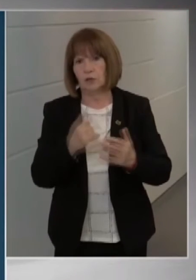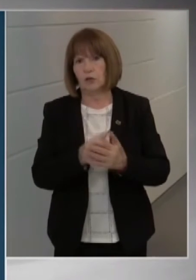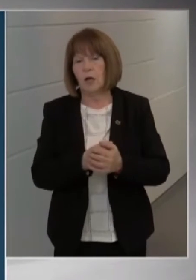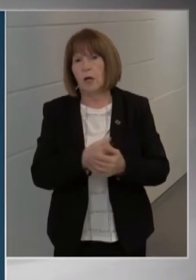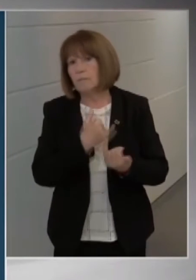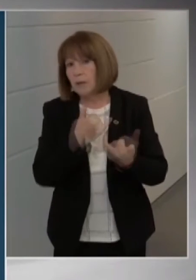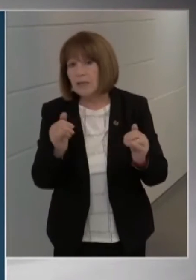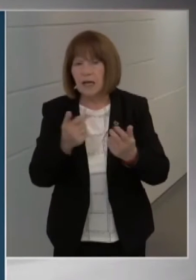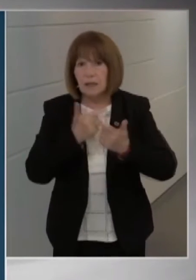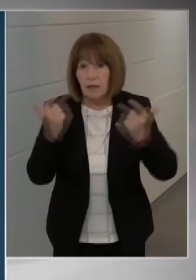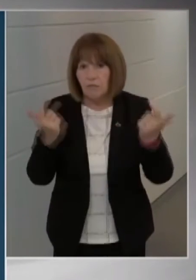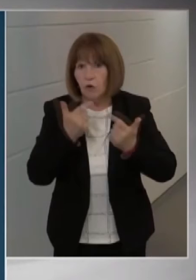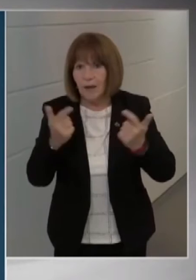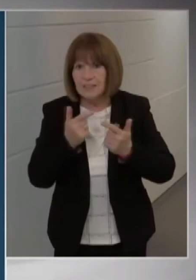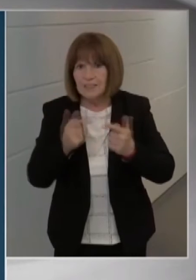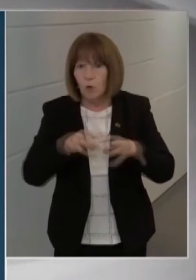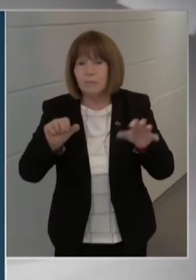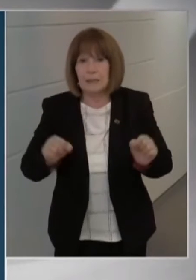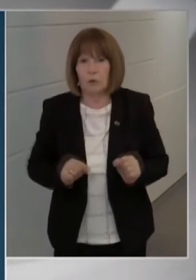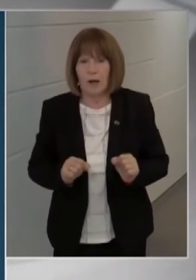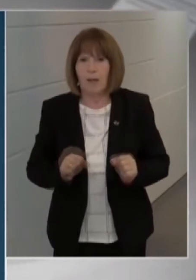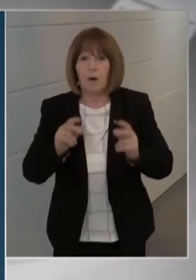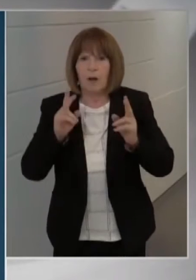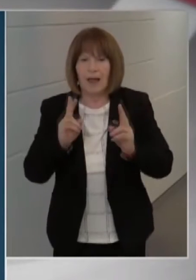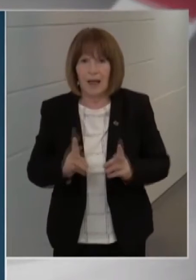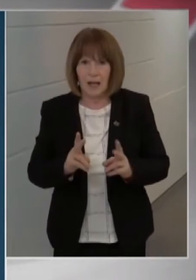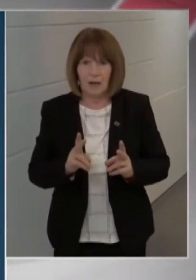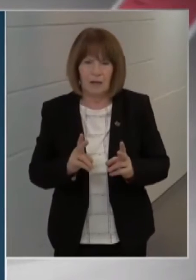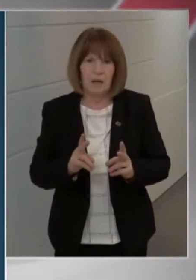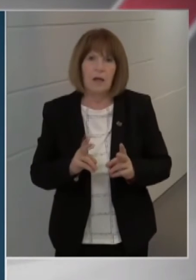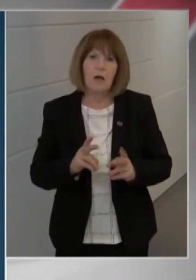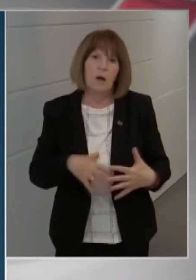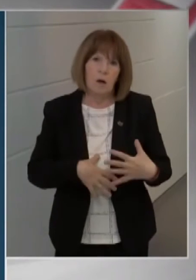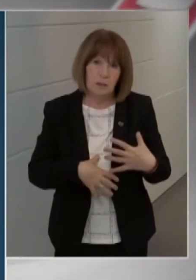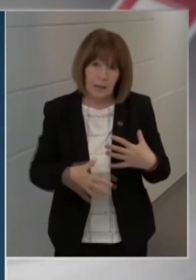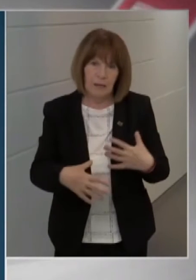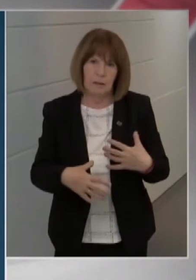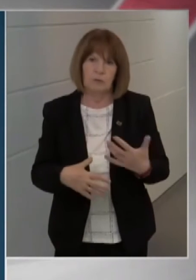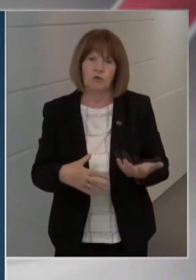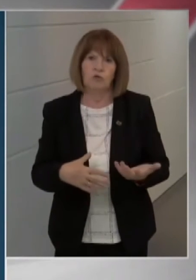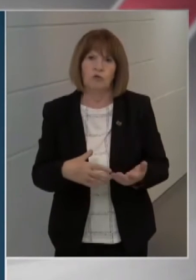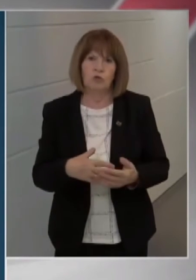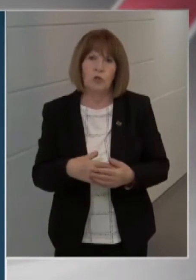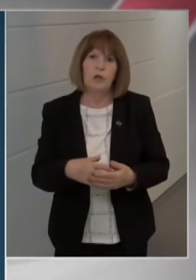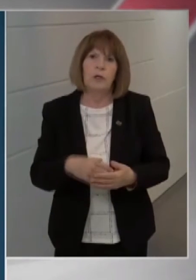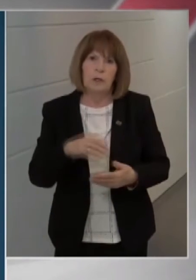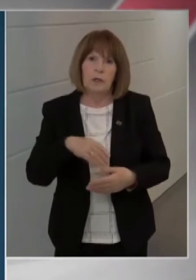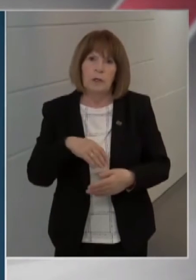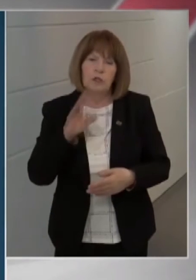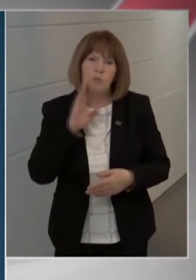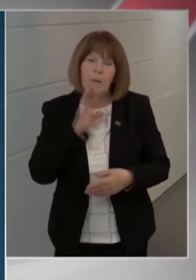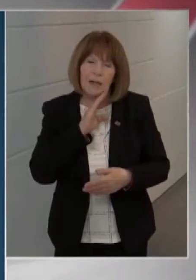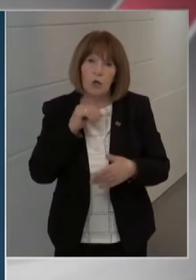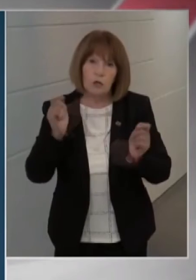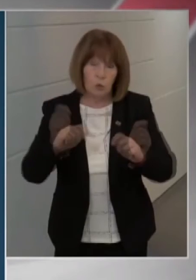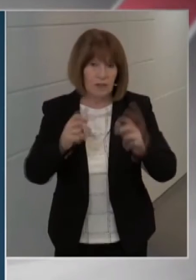minden információ birtokában kell a várandós kismamának döntést